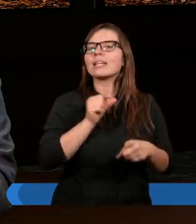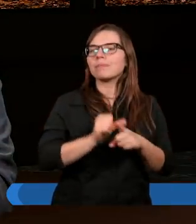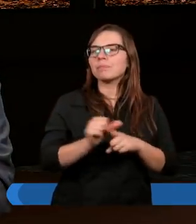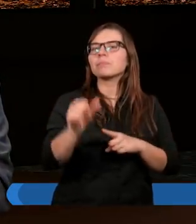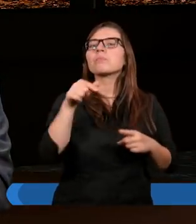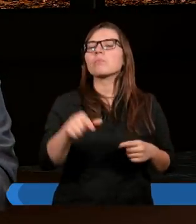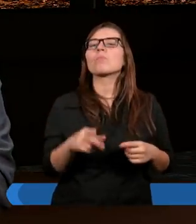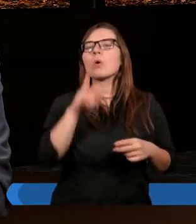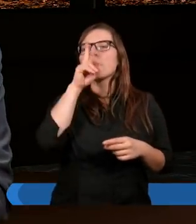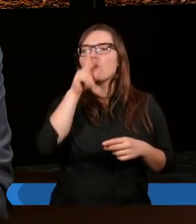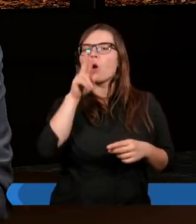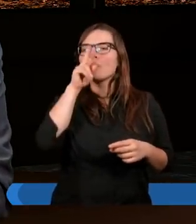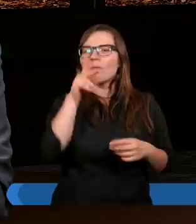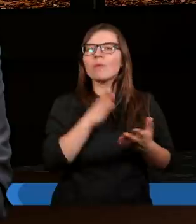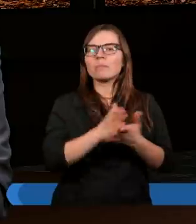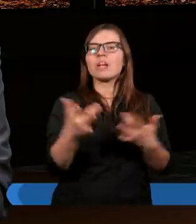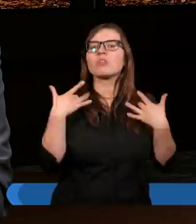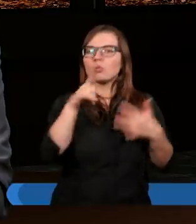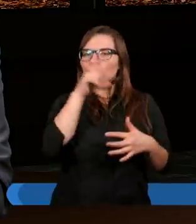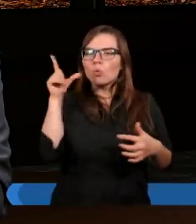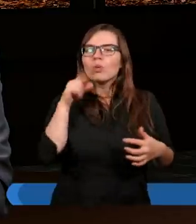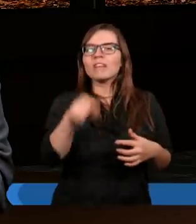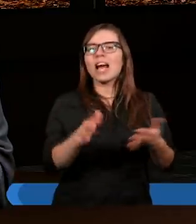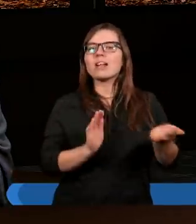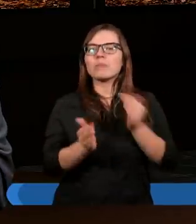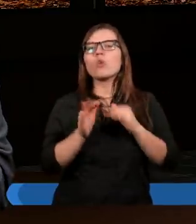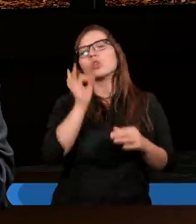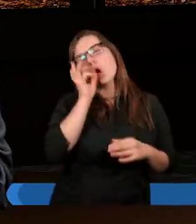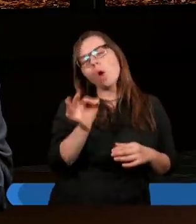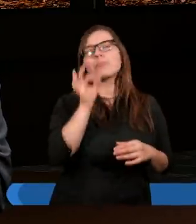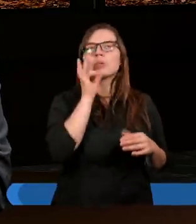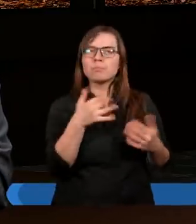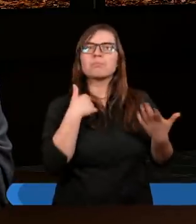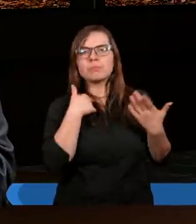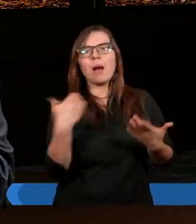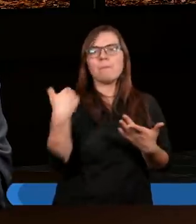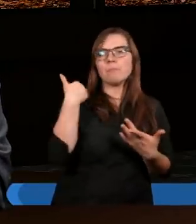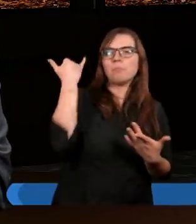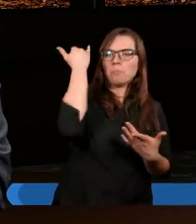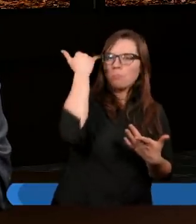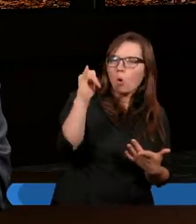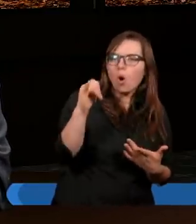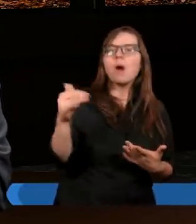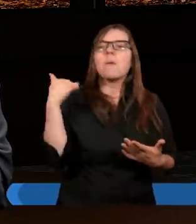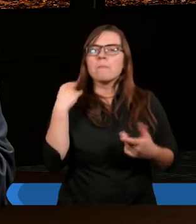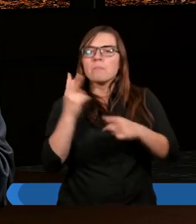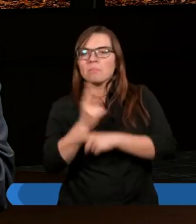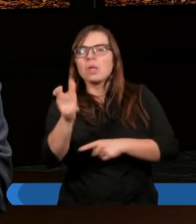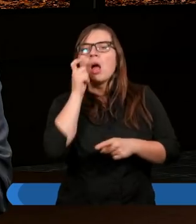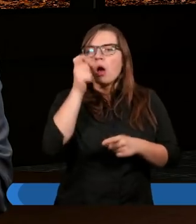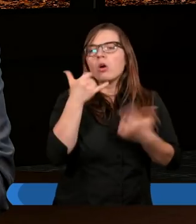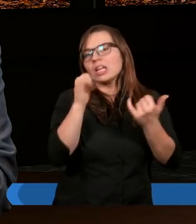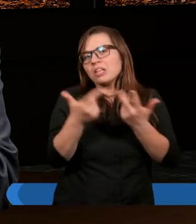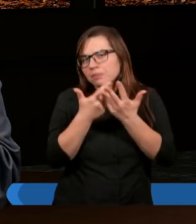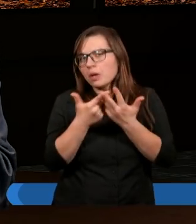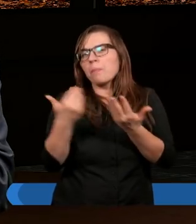też pojmowane przez większość ludzi w ten sposób. No dobrze, popełniłem jakiś błąd, popełniłem jakieś wykroczenie czy